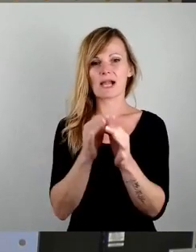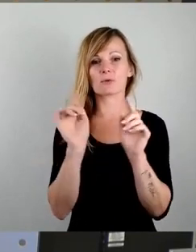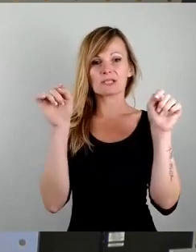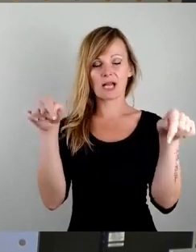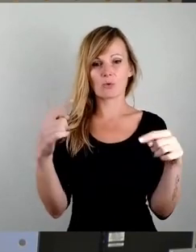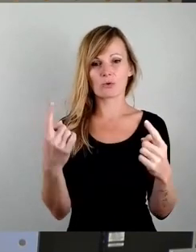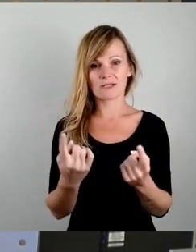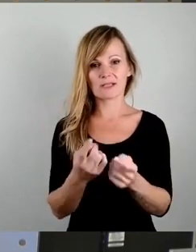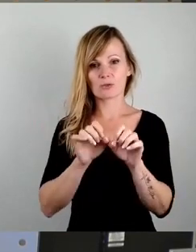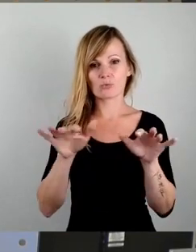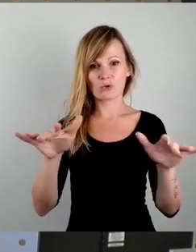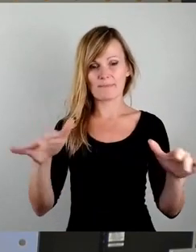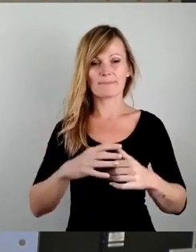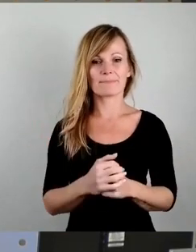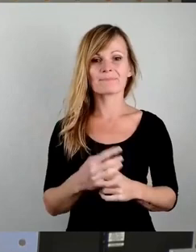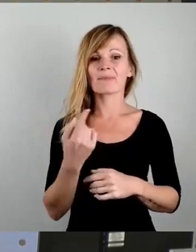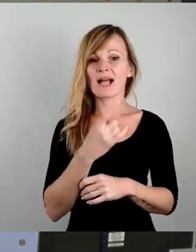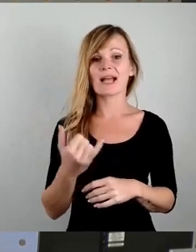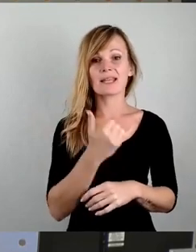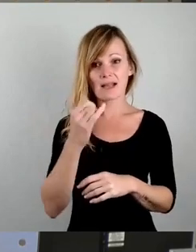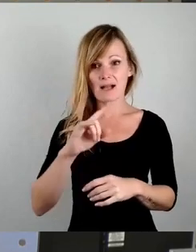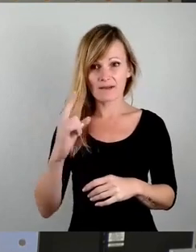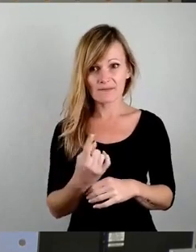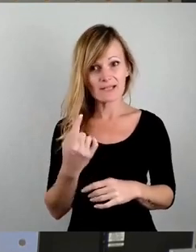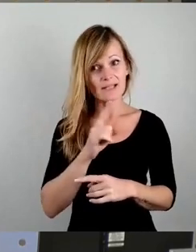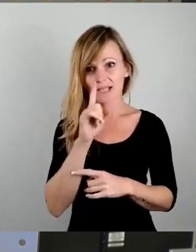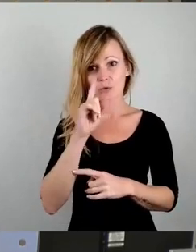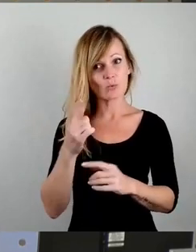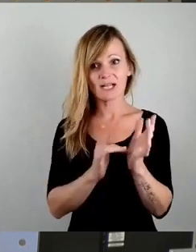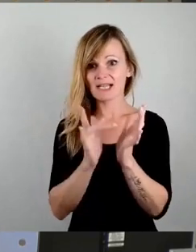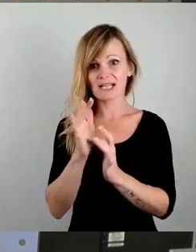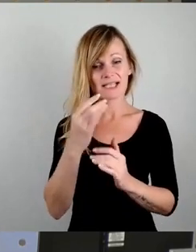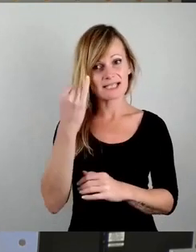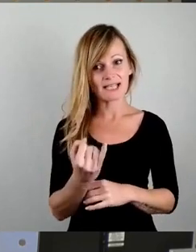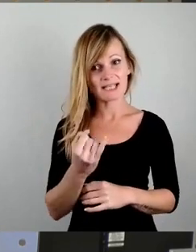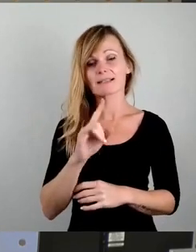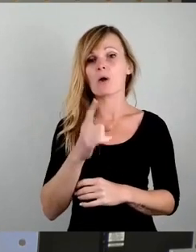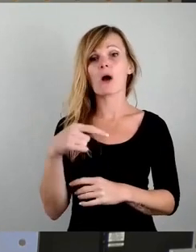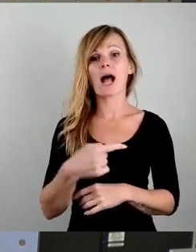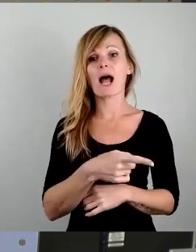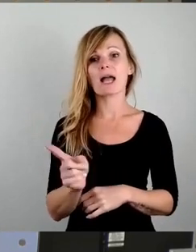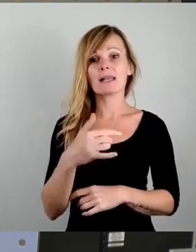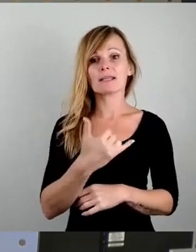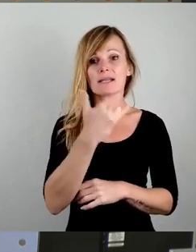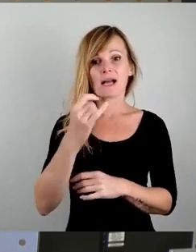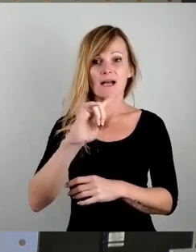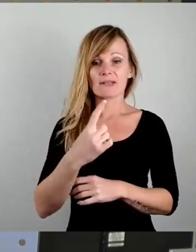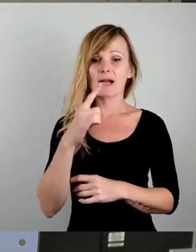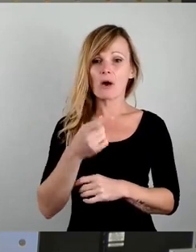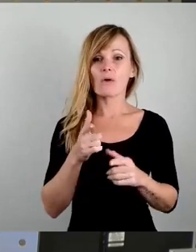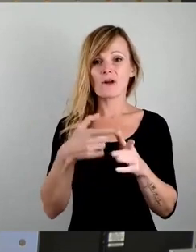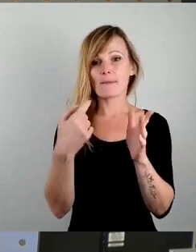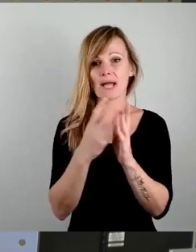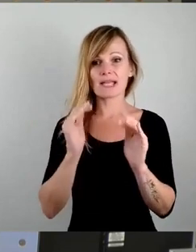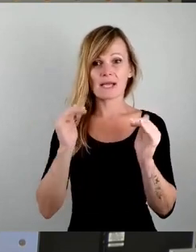Stream. Alle Jahre wieder kommt nicht nur das Christuskind, alle Jahre wieder kommt auch die Fahrpreiserhöhung. Und